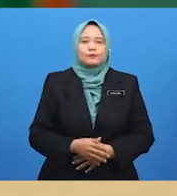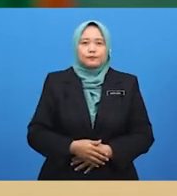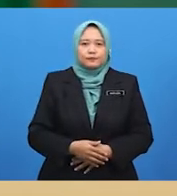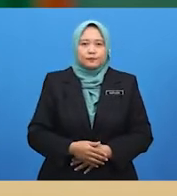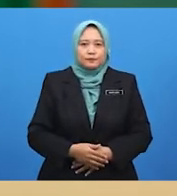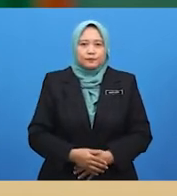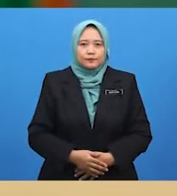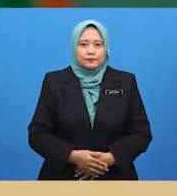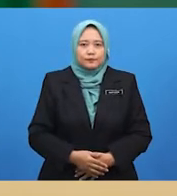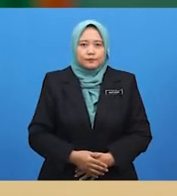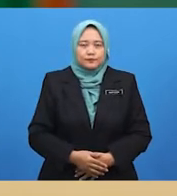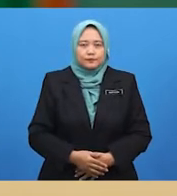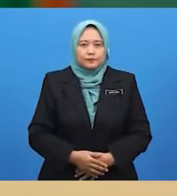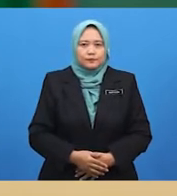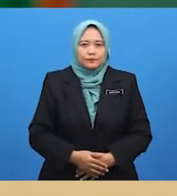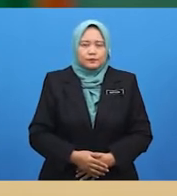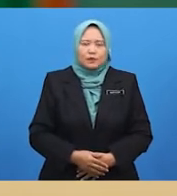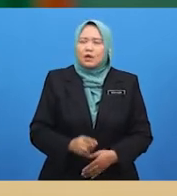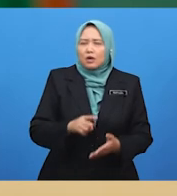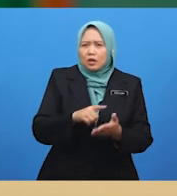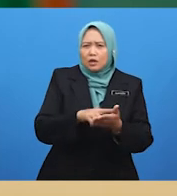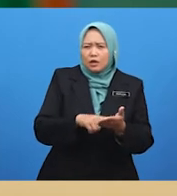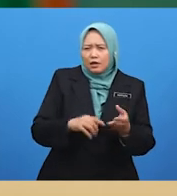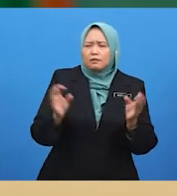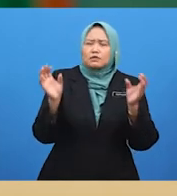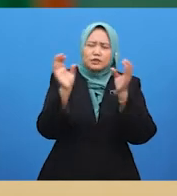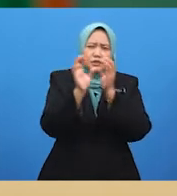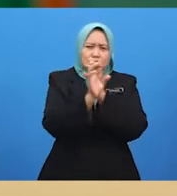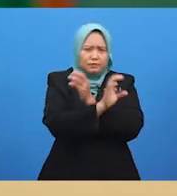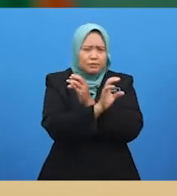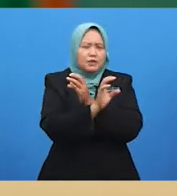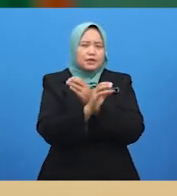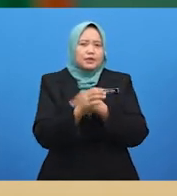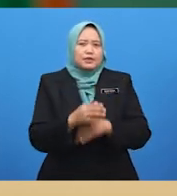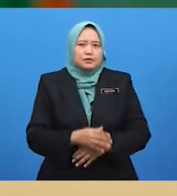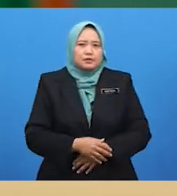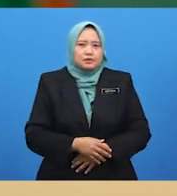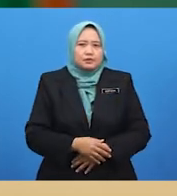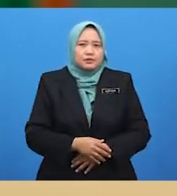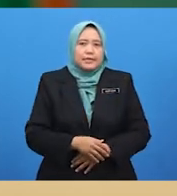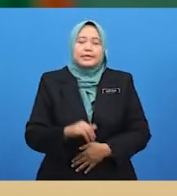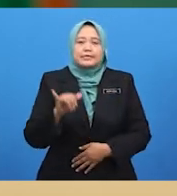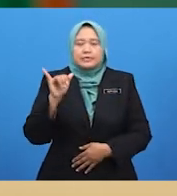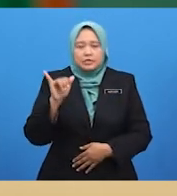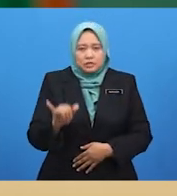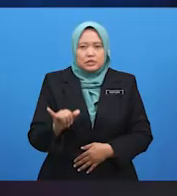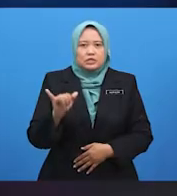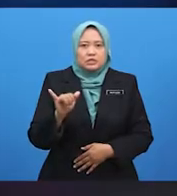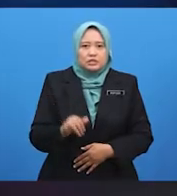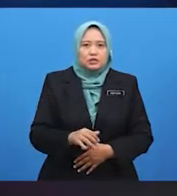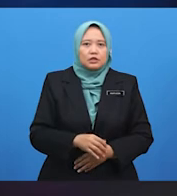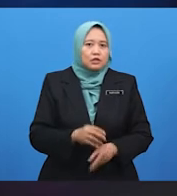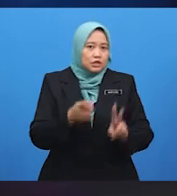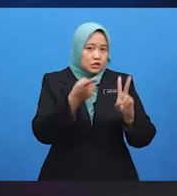kan? Baik, apakah cabaran yang akan dihadapi oleh Zul? Ya, betul.